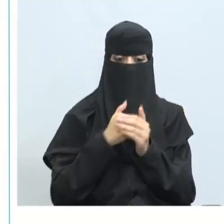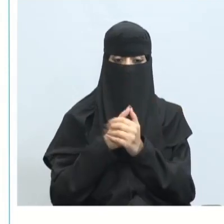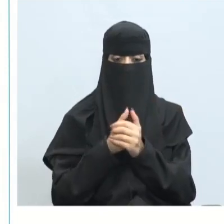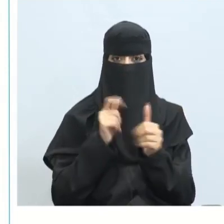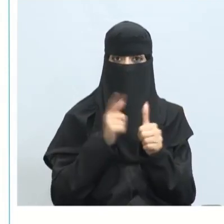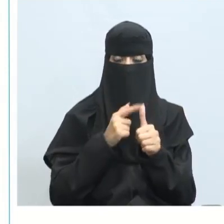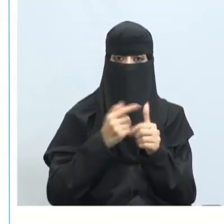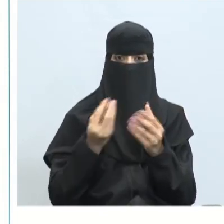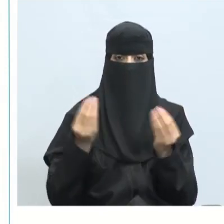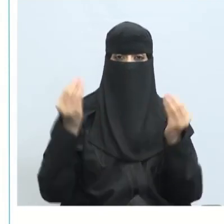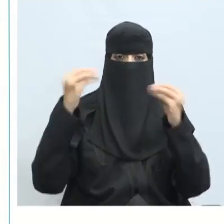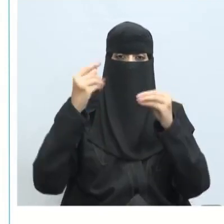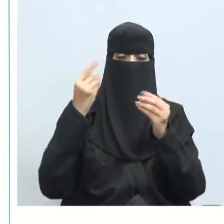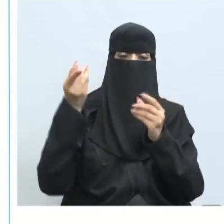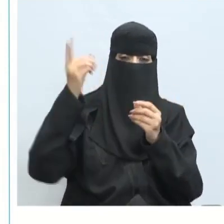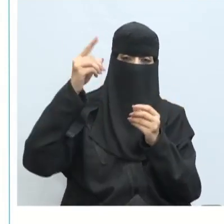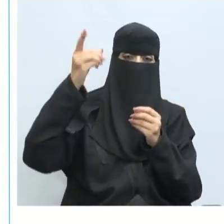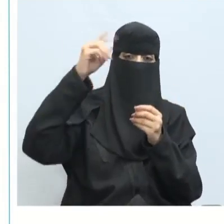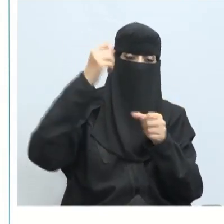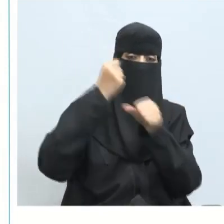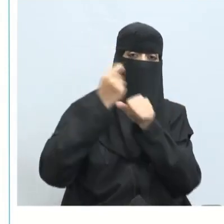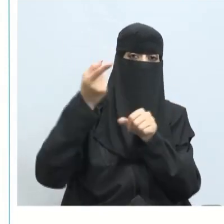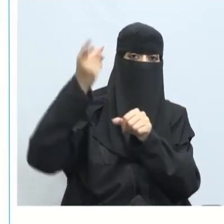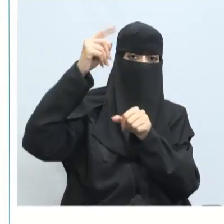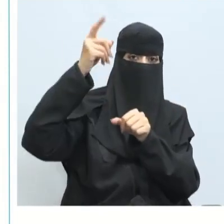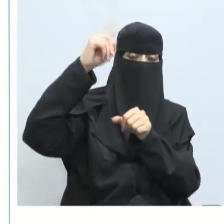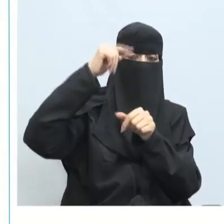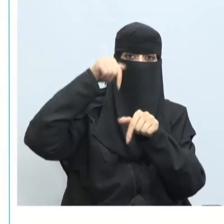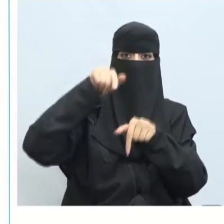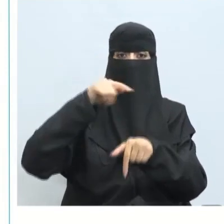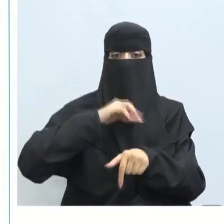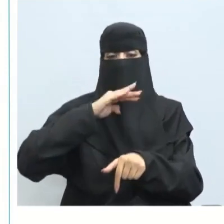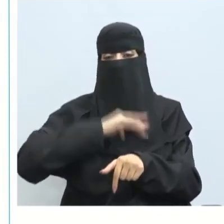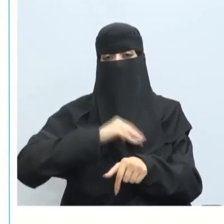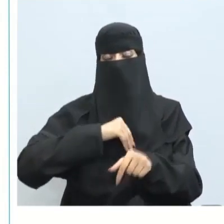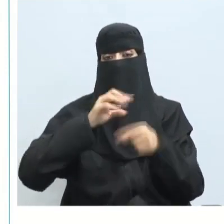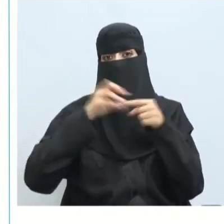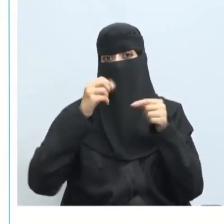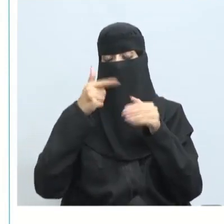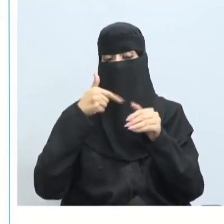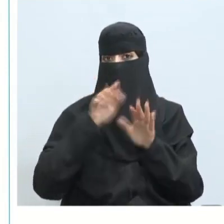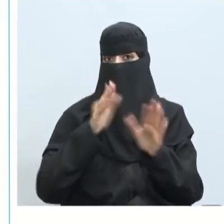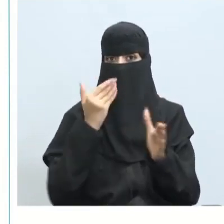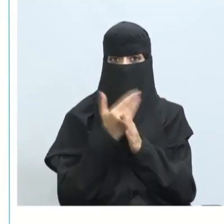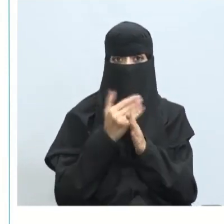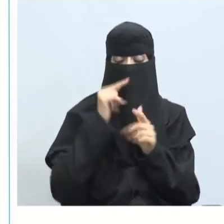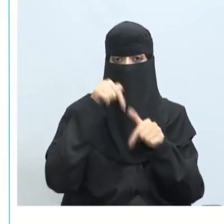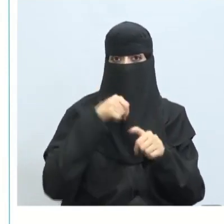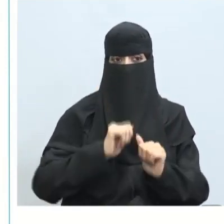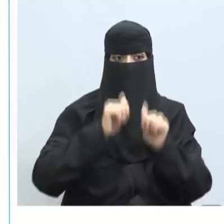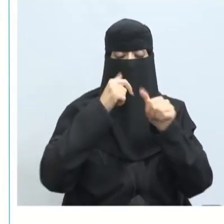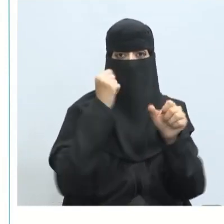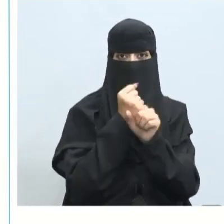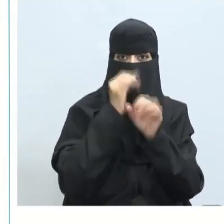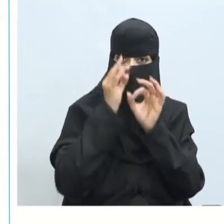الأعمال حينما يكون هناك إهمال تسويف تأجيل هذا يسبب ضغط سلبي لأن مضاف لم ينجز عمله كما ينبغي